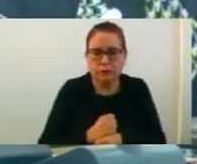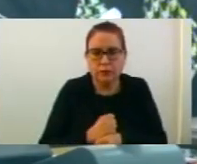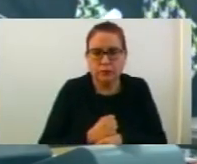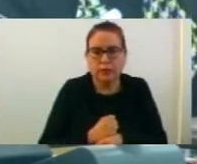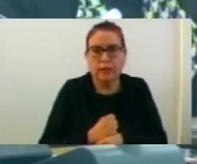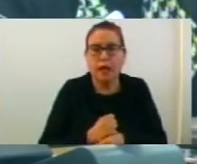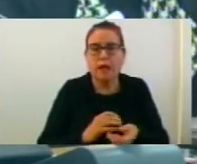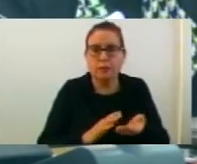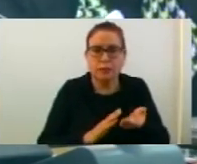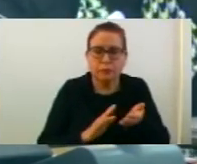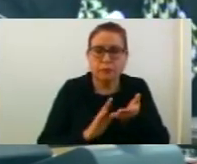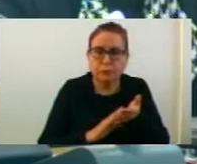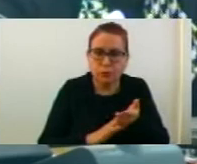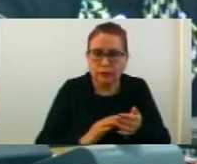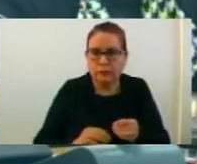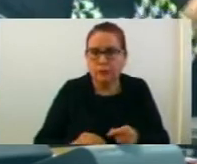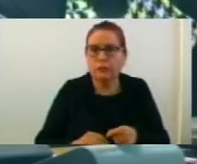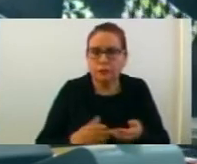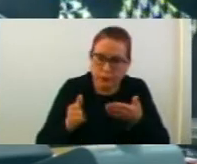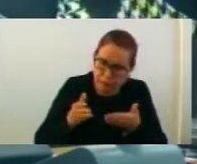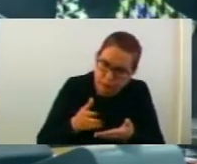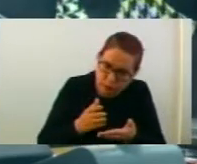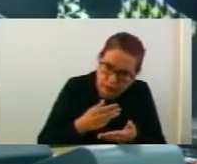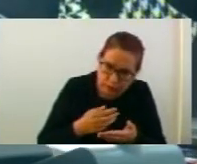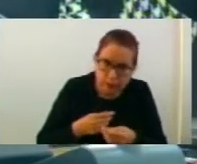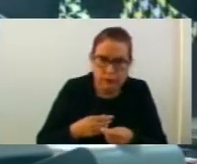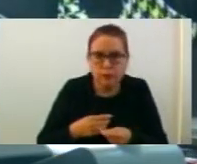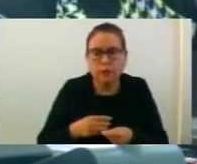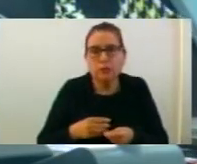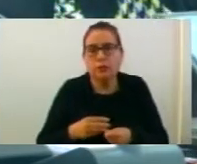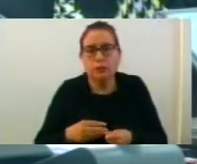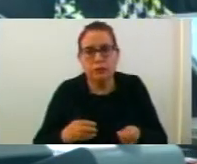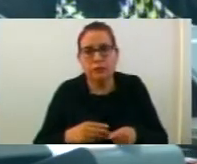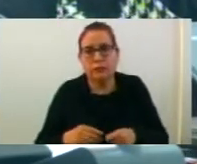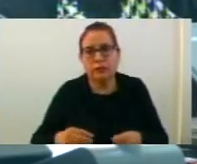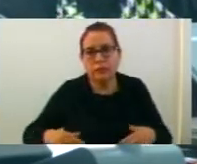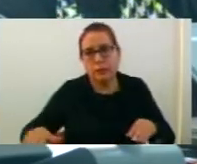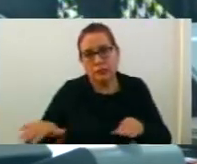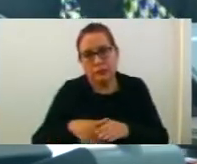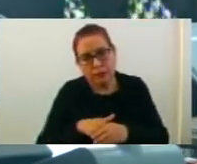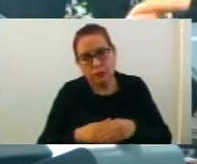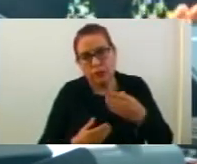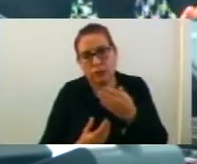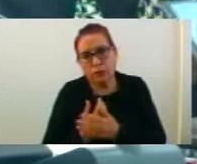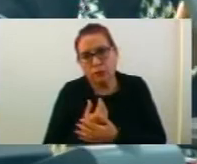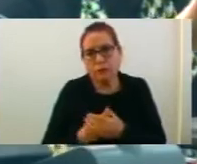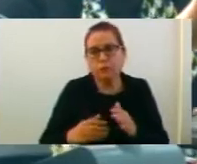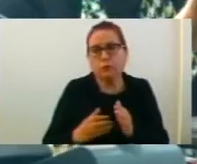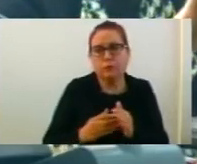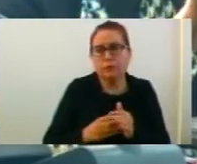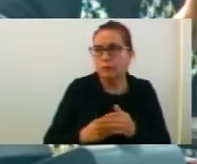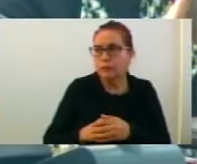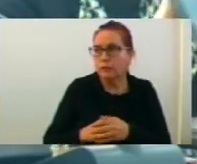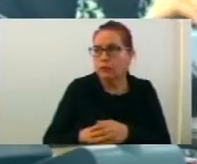локалната установа библиотека Благо Янков Мочито Струмица број 03-54 крос 1 од